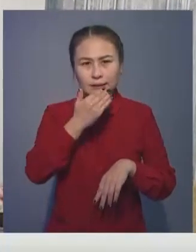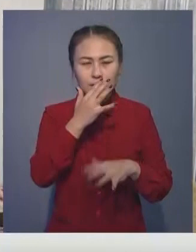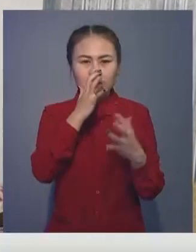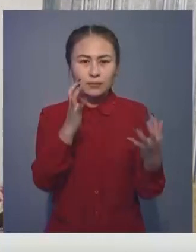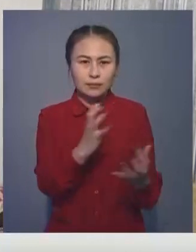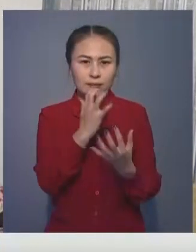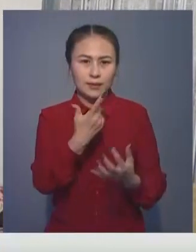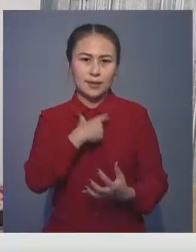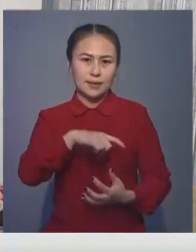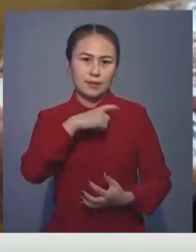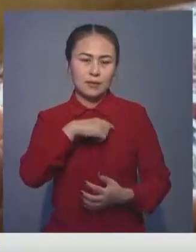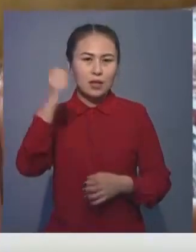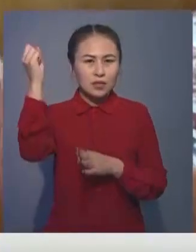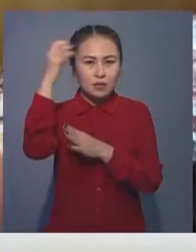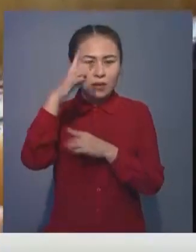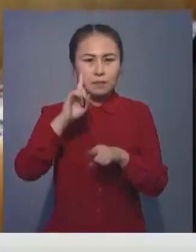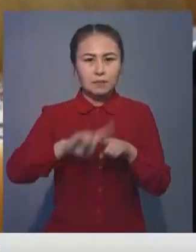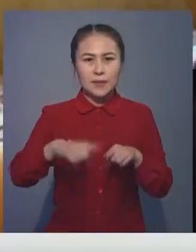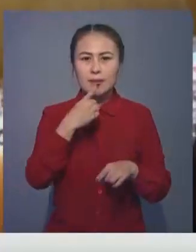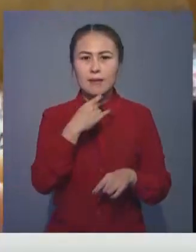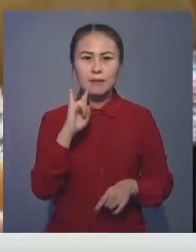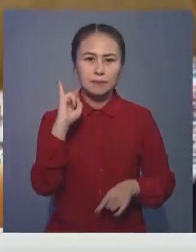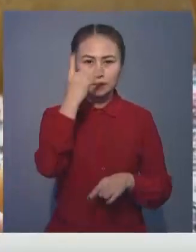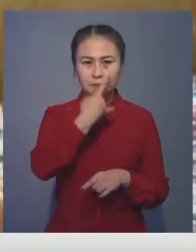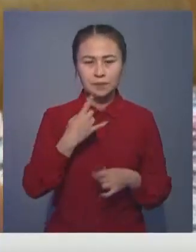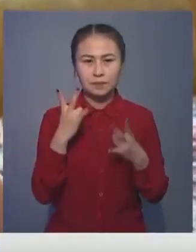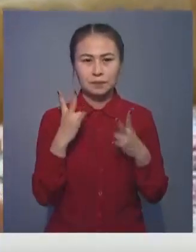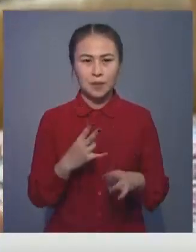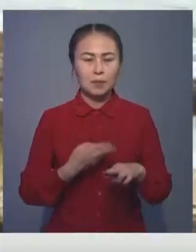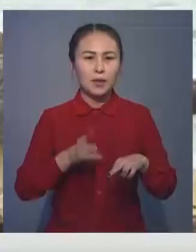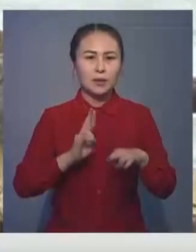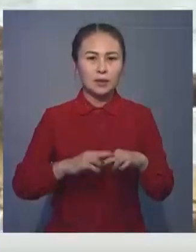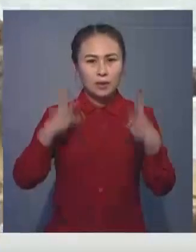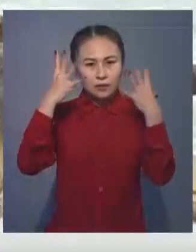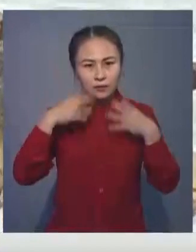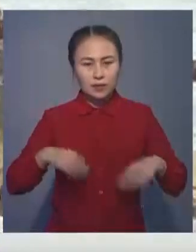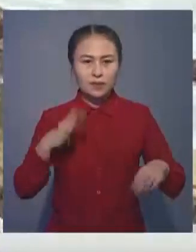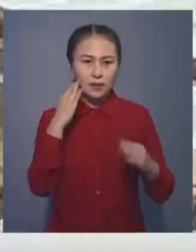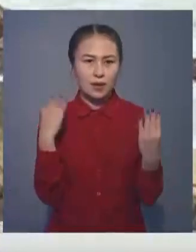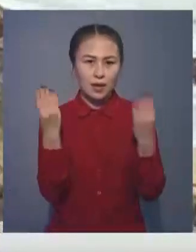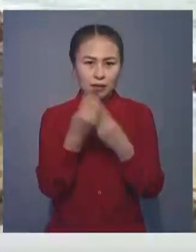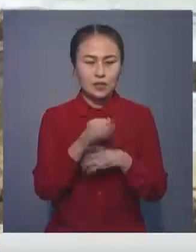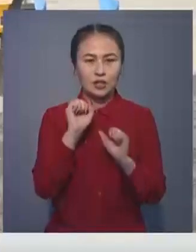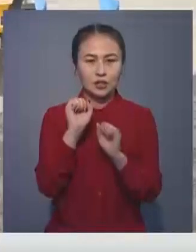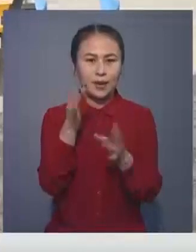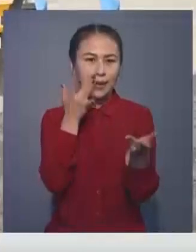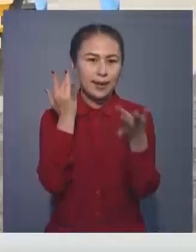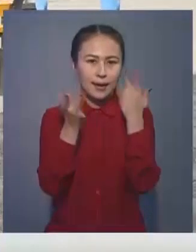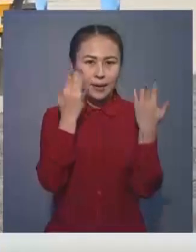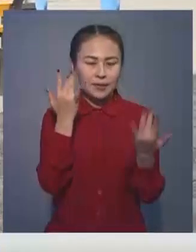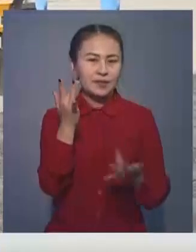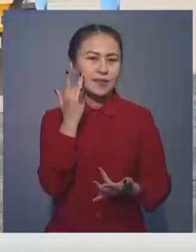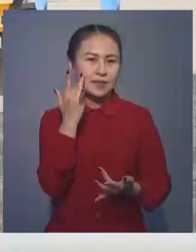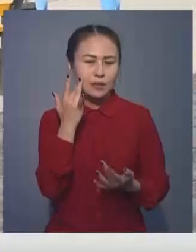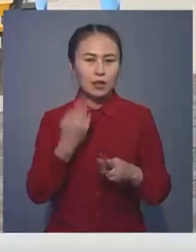күтім ғажет. Күн көзіне көп шықса тері қызарап тез зақындан адам. Сол үшін денесінің ашық жерлеріне күннен қорғайтын кірем жағып жүрмесе